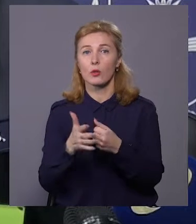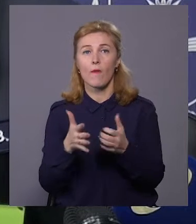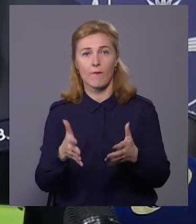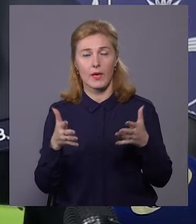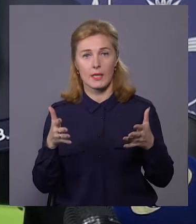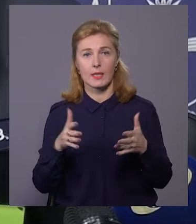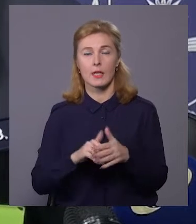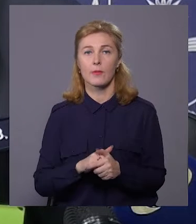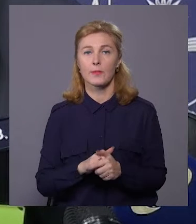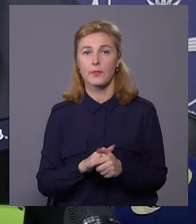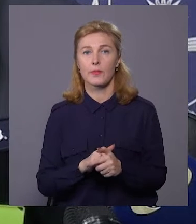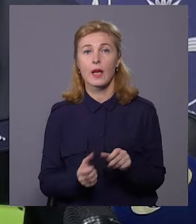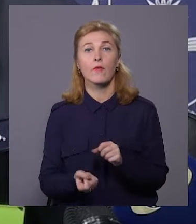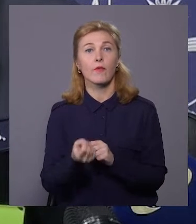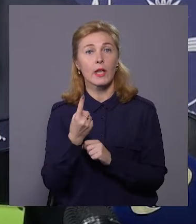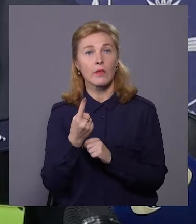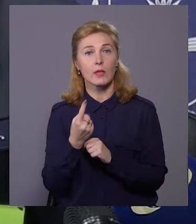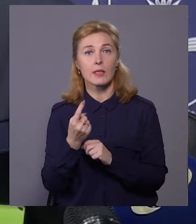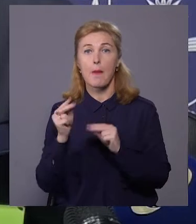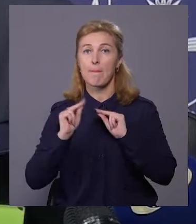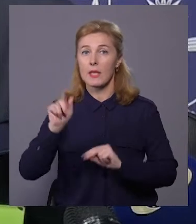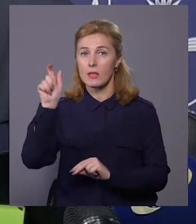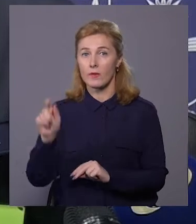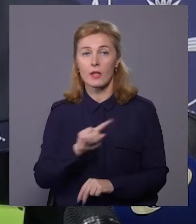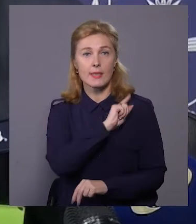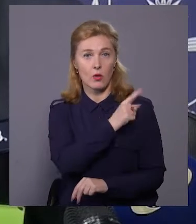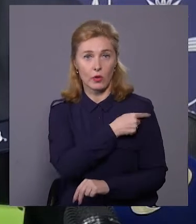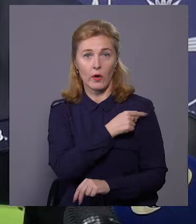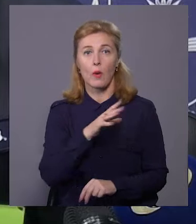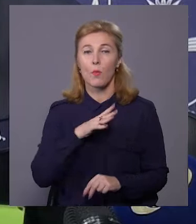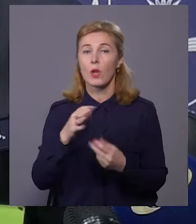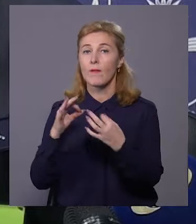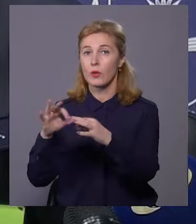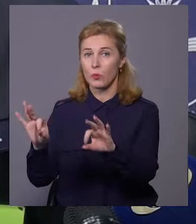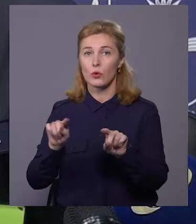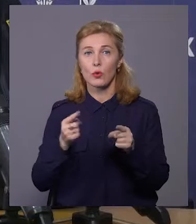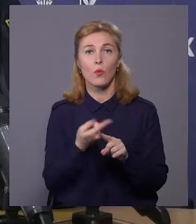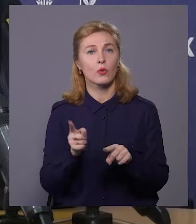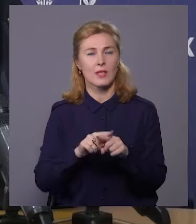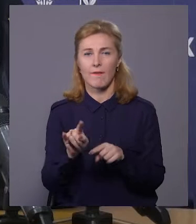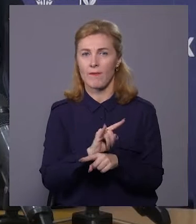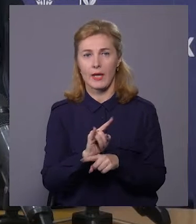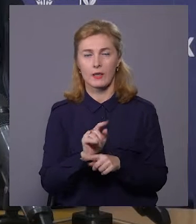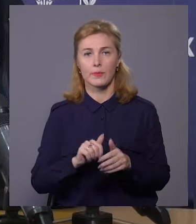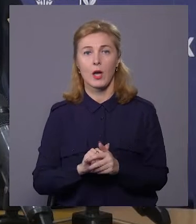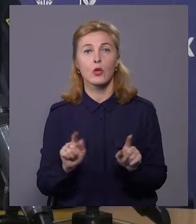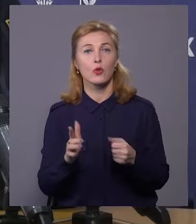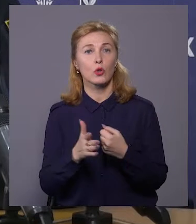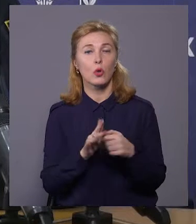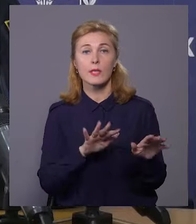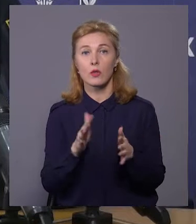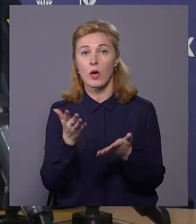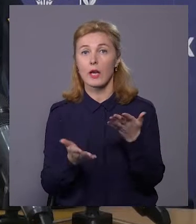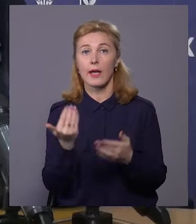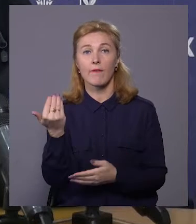обставин, виявилися працівниками силових структур, були відпущені, тому це фейк. Щодо ситуації, про